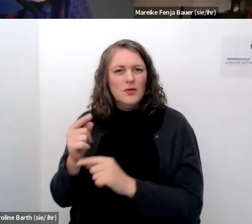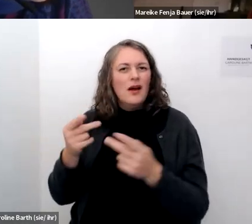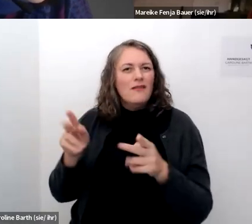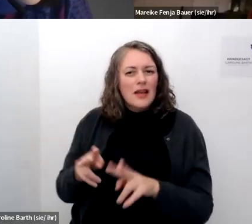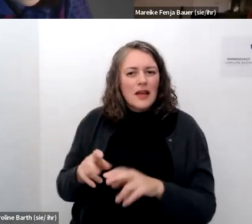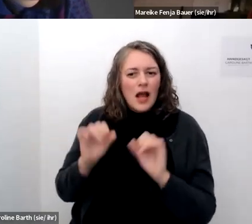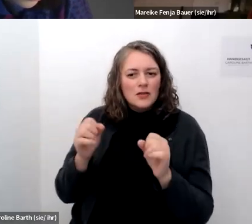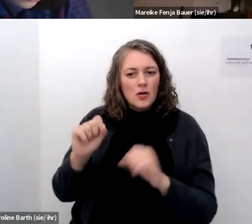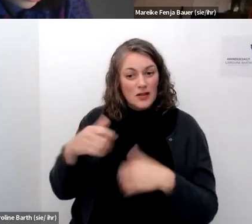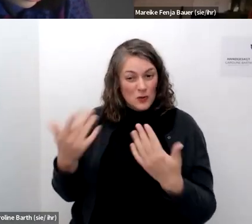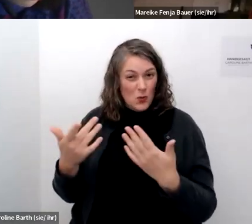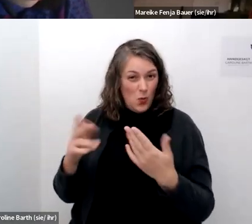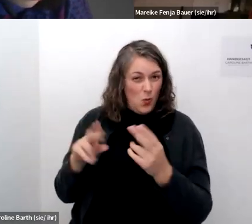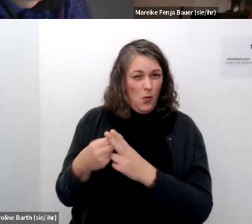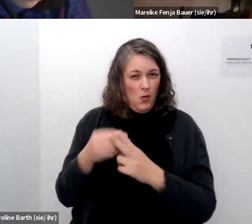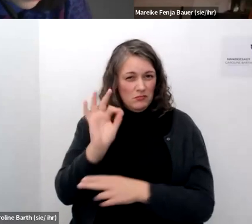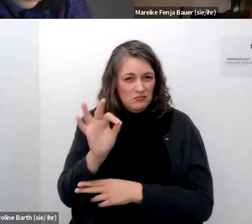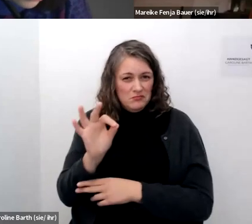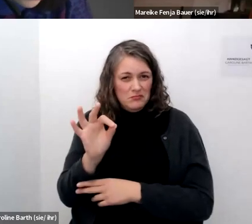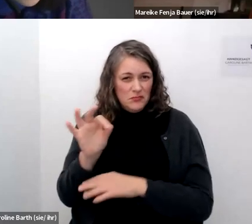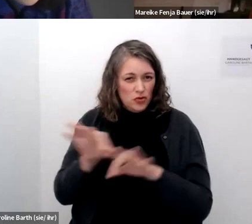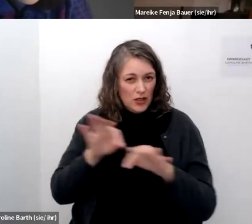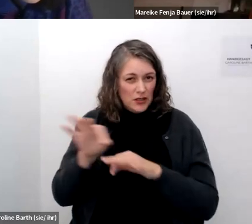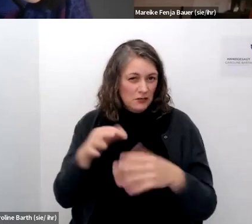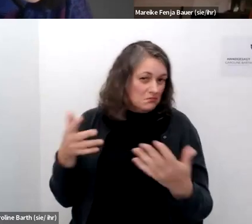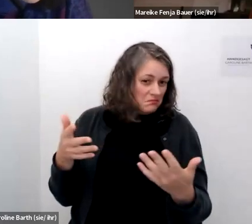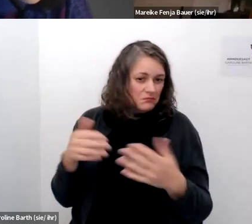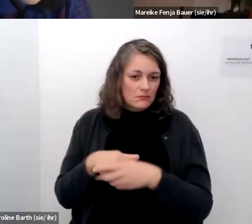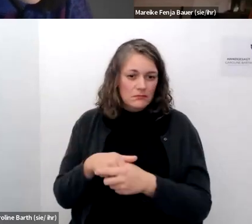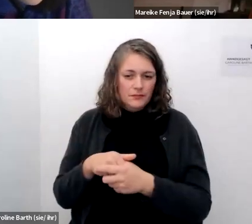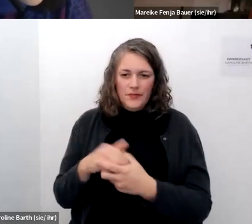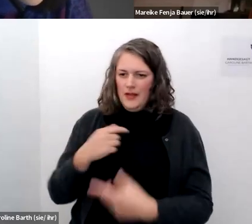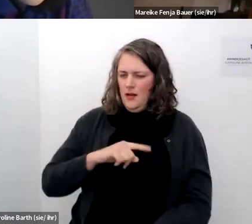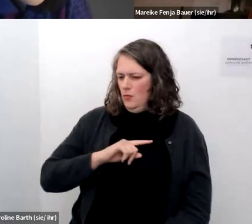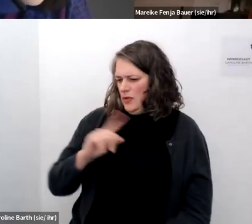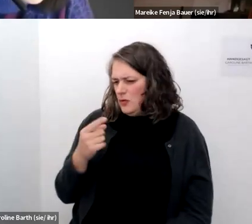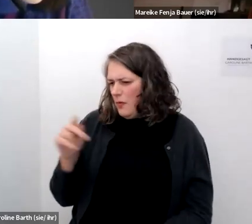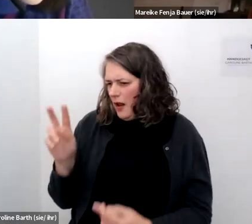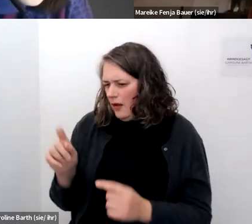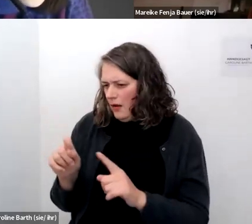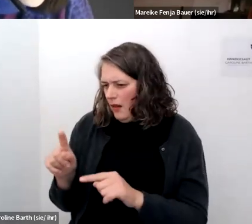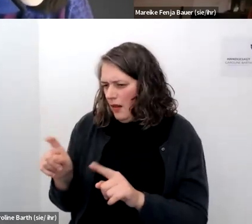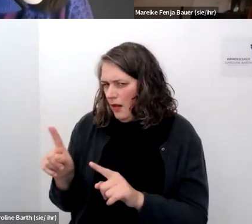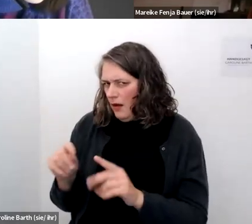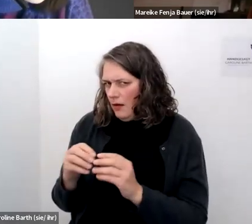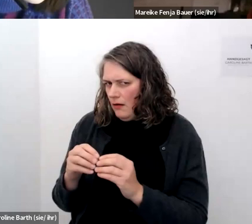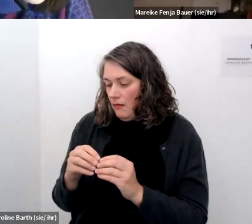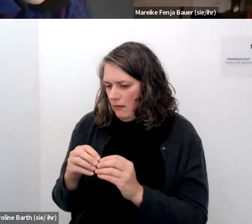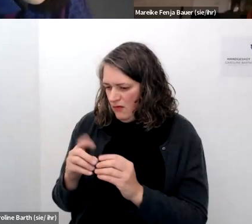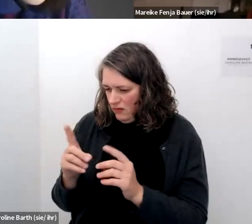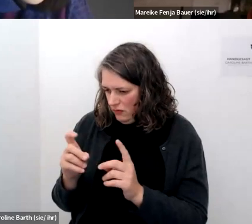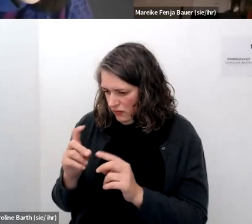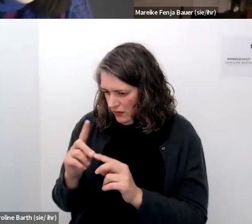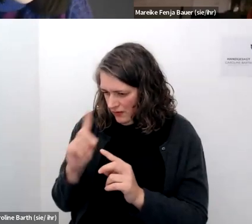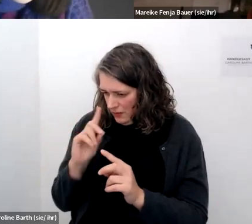passabe strategie sein ich muss das jetzt selber auch noch mal kurz ordnen